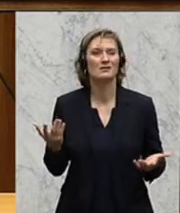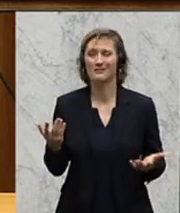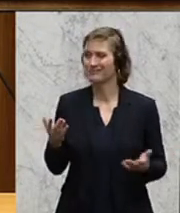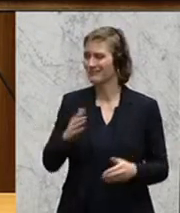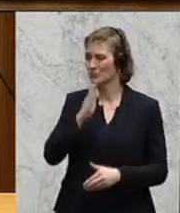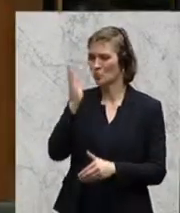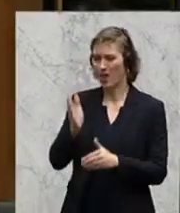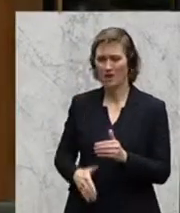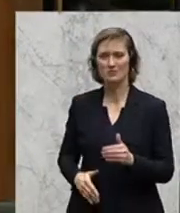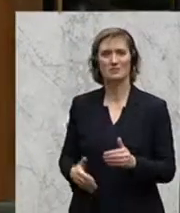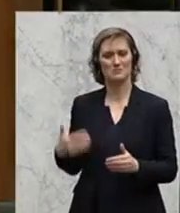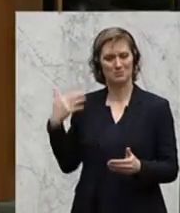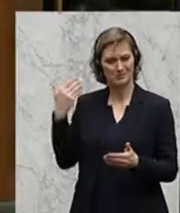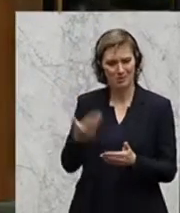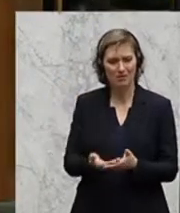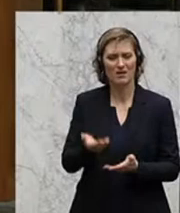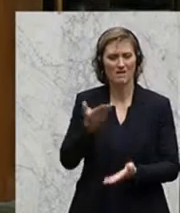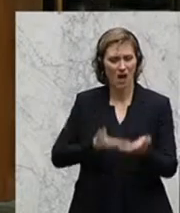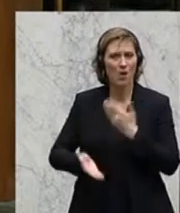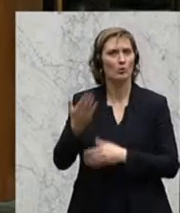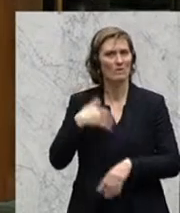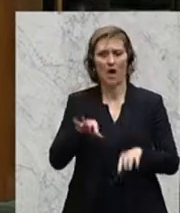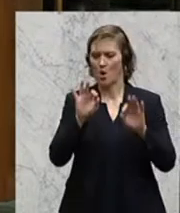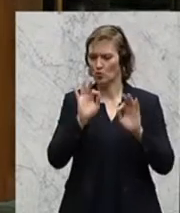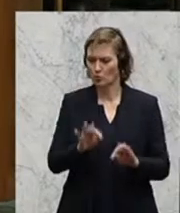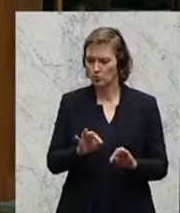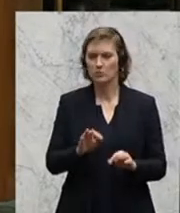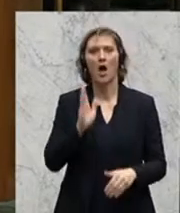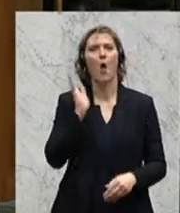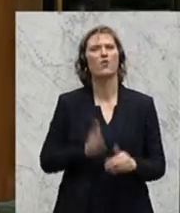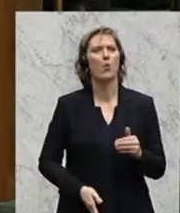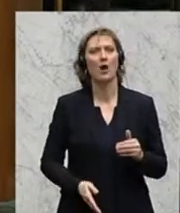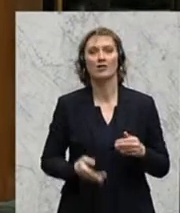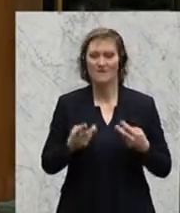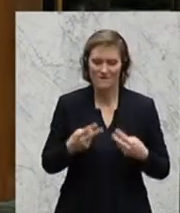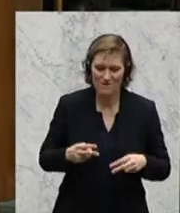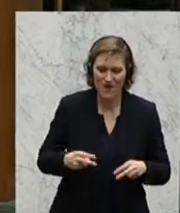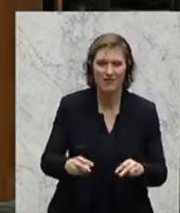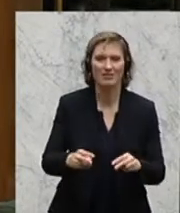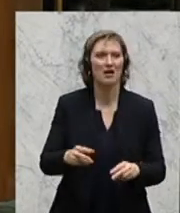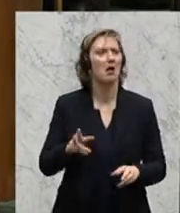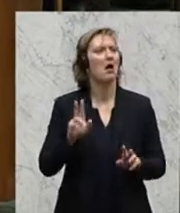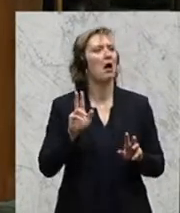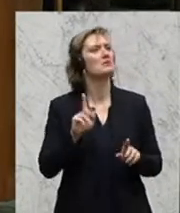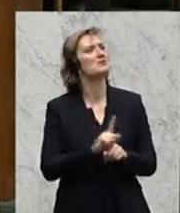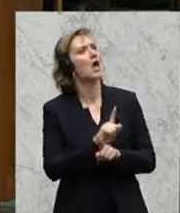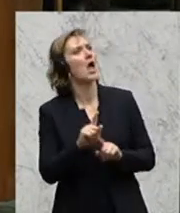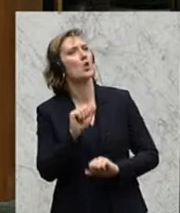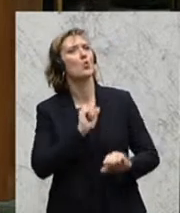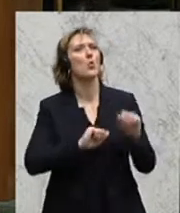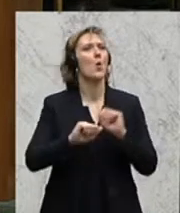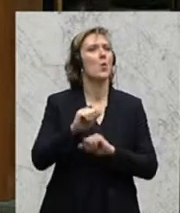zuletzt konstruktiv geführten Verhandlungen weiterführen sollten. Wir haben keine Zeitnot zum